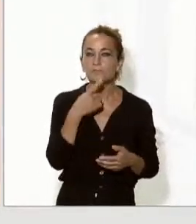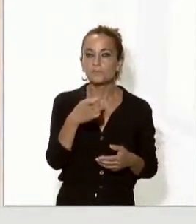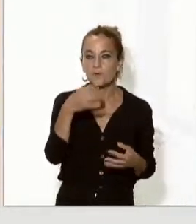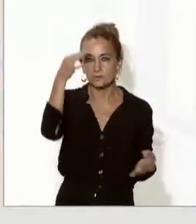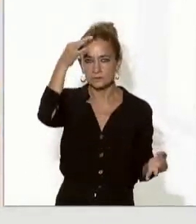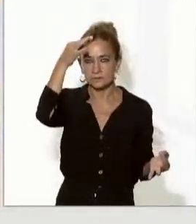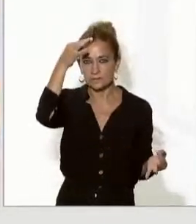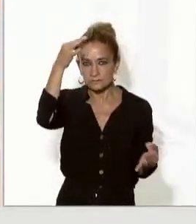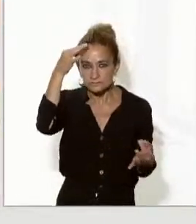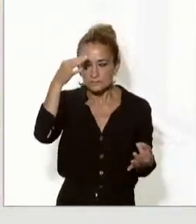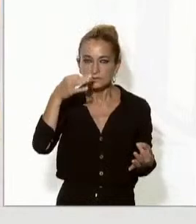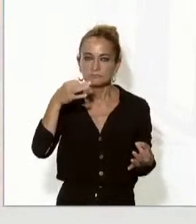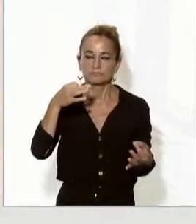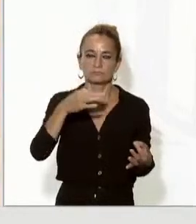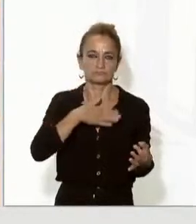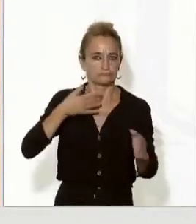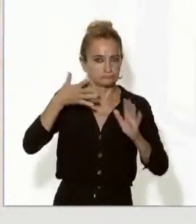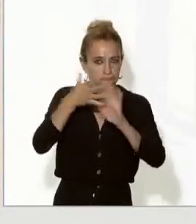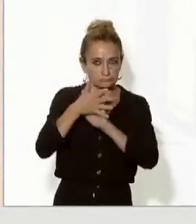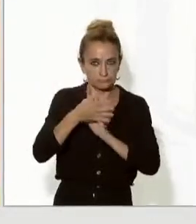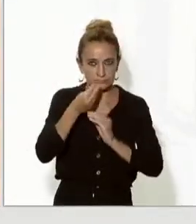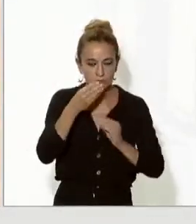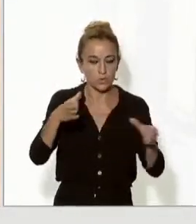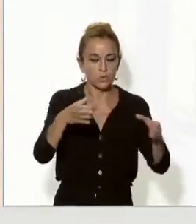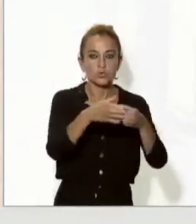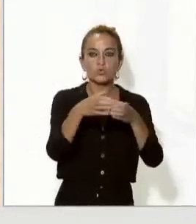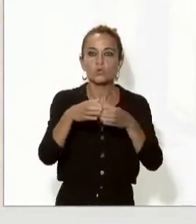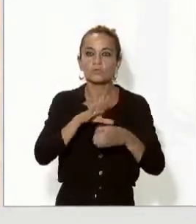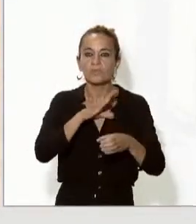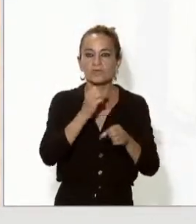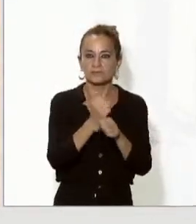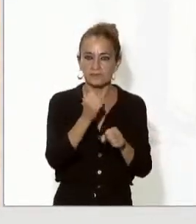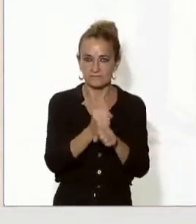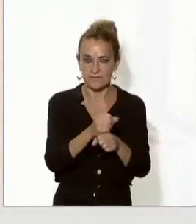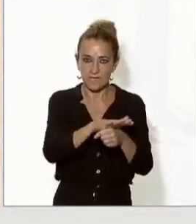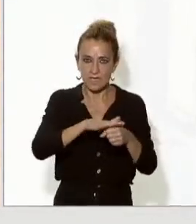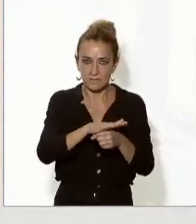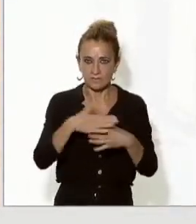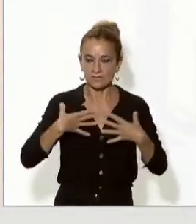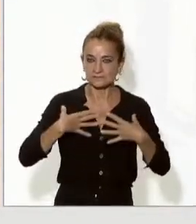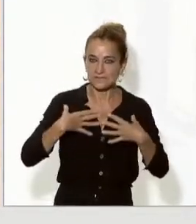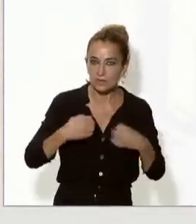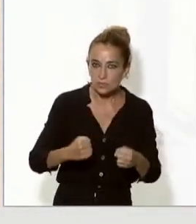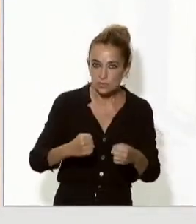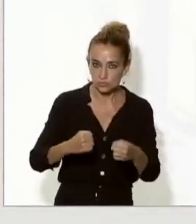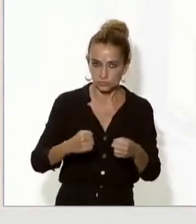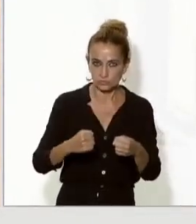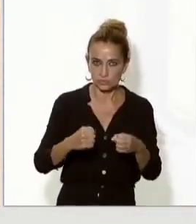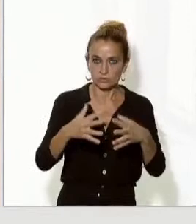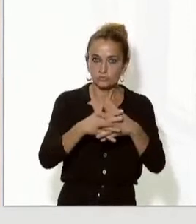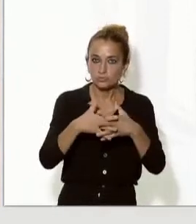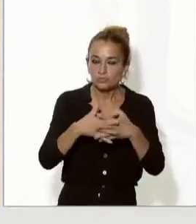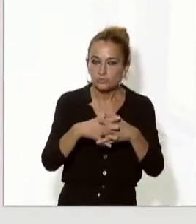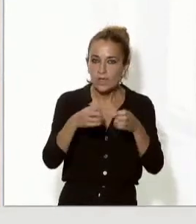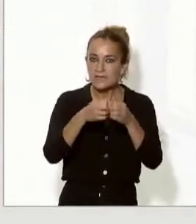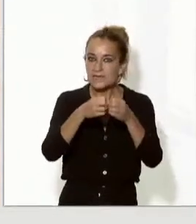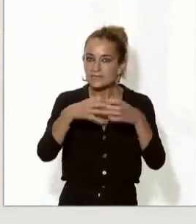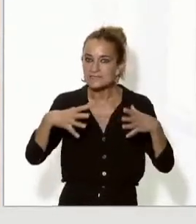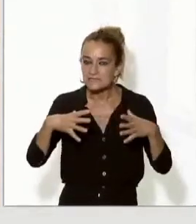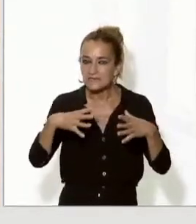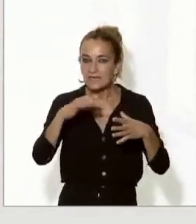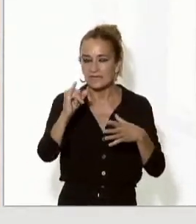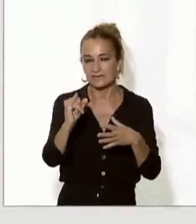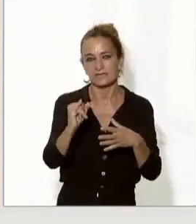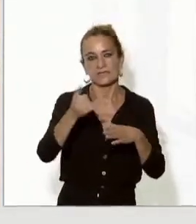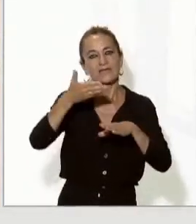prou clar, els grups de treball que constituïm, els constituïm en matèria de salut, en matèria d'infraestructures, en matèria d'energia i en matèria de residus. I paral·lelament